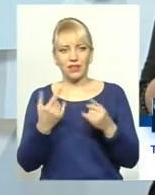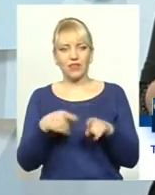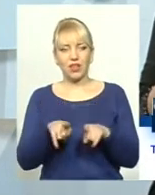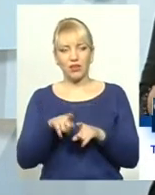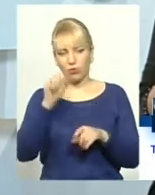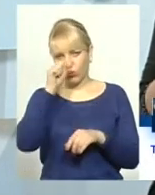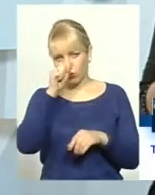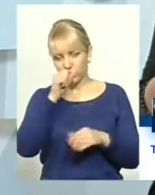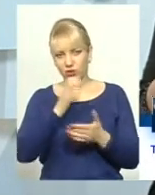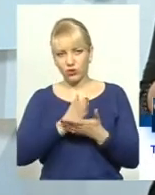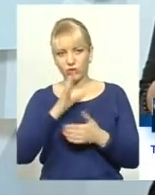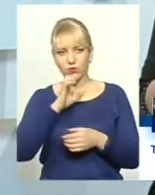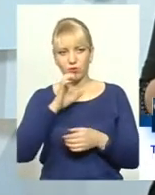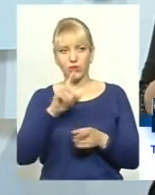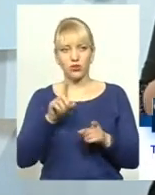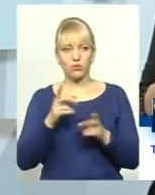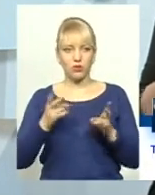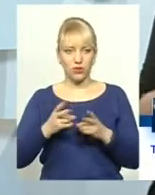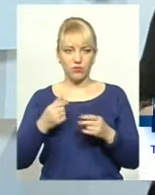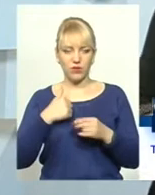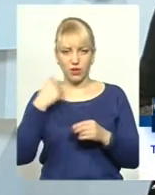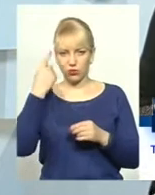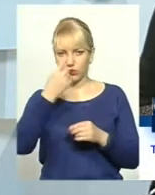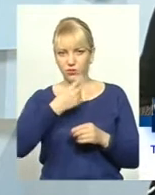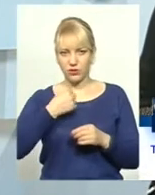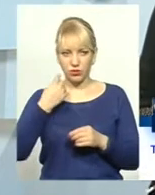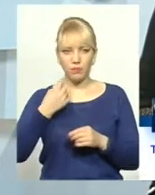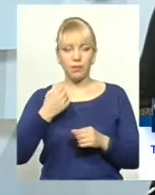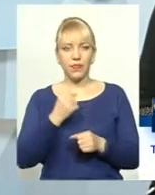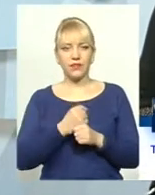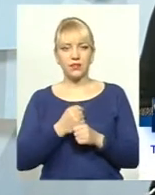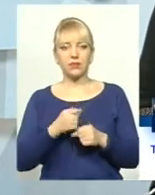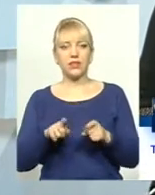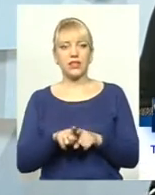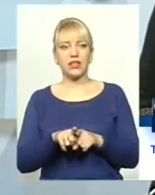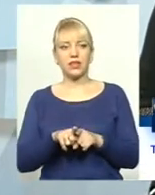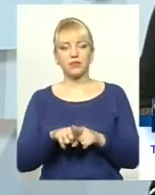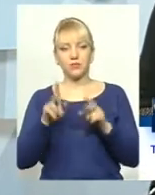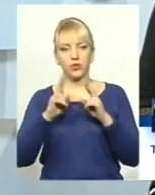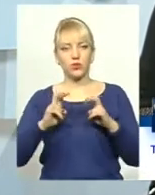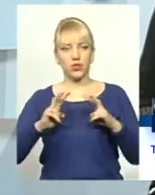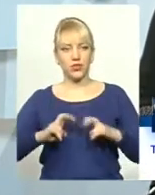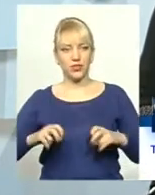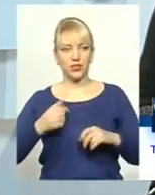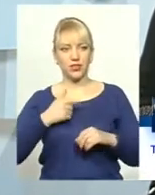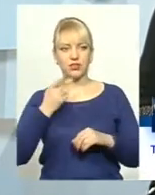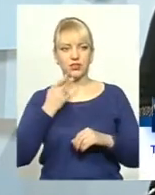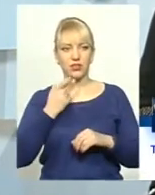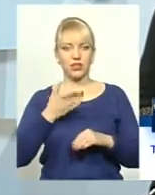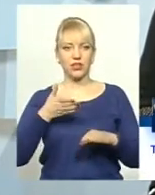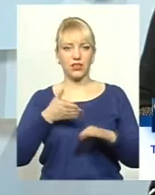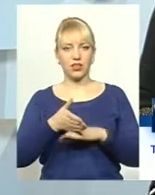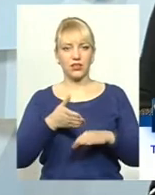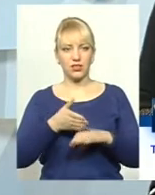знаходяться собаки і що їм потрібно. Я особисто зробила таке недослідження, тобто я взагалі частий гість